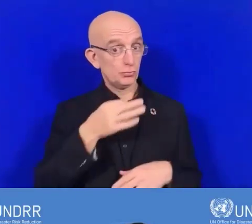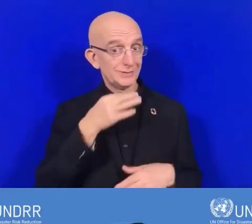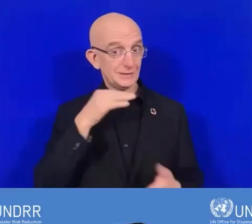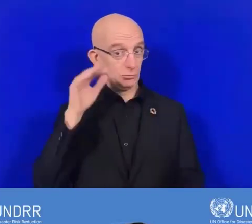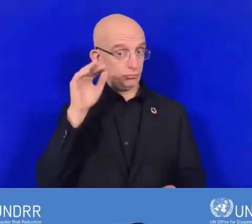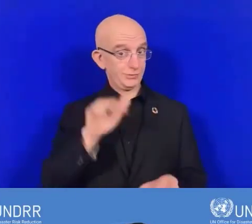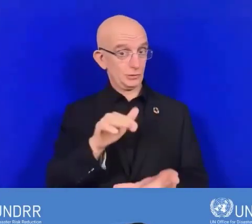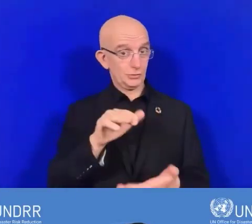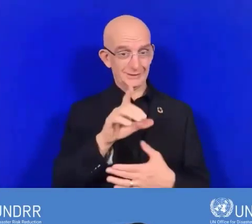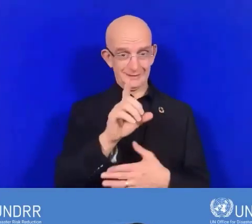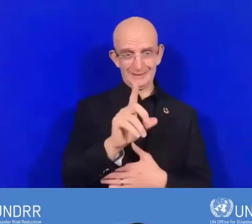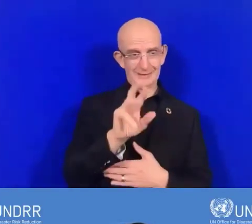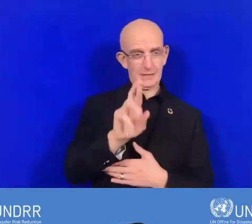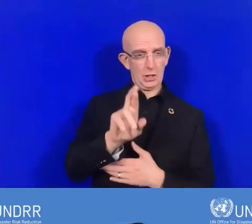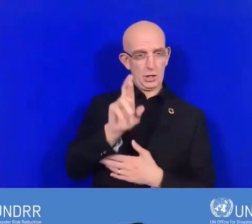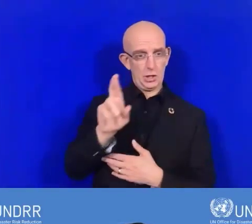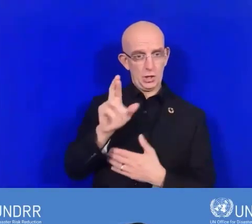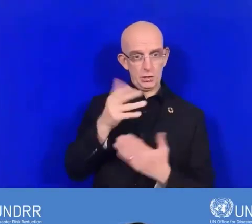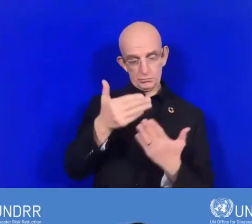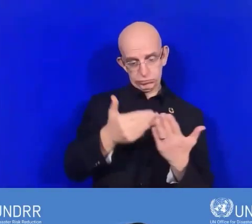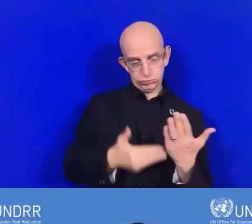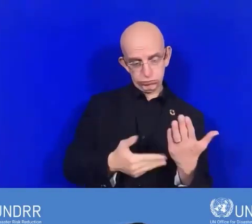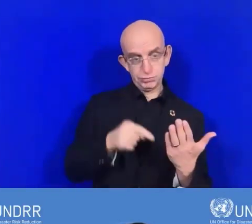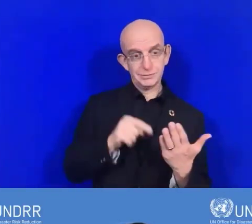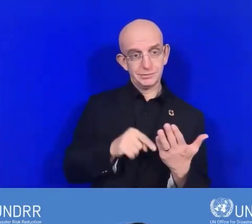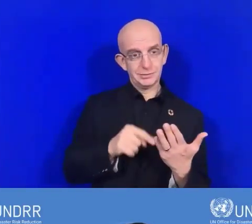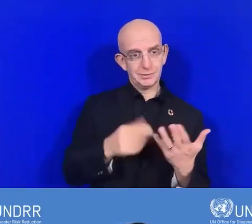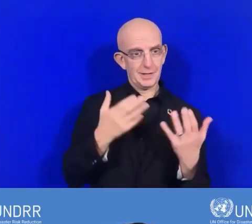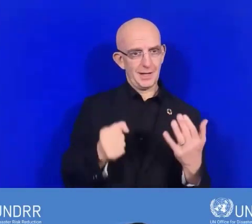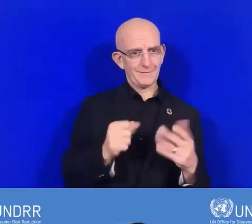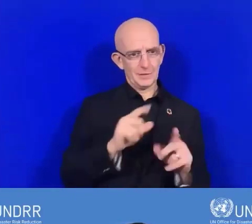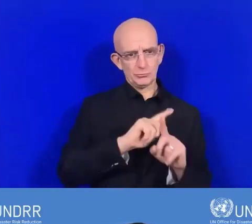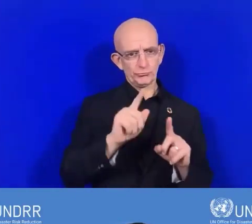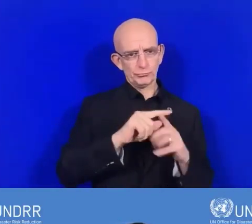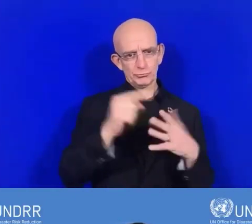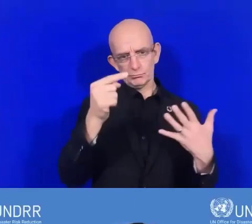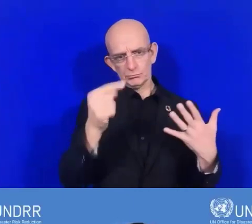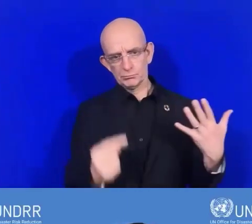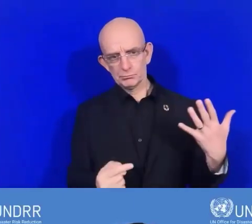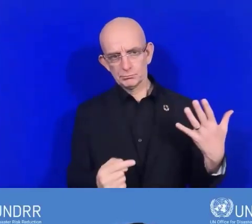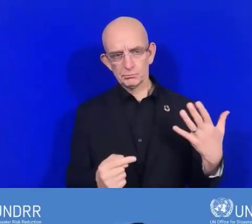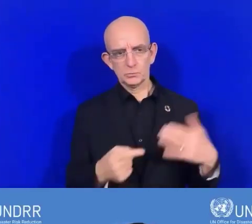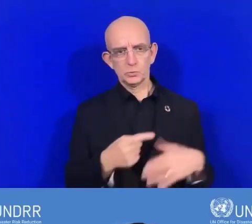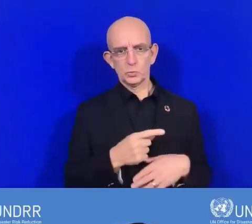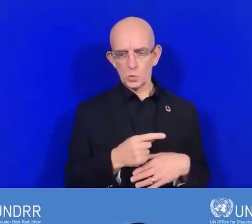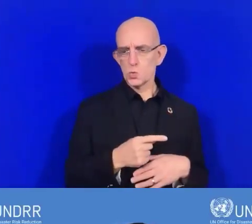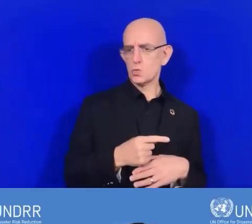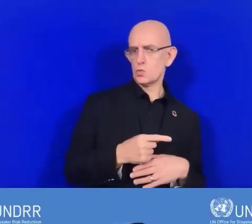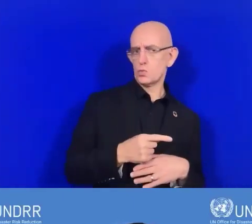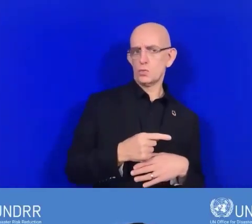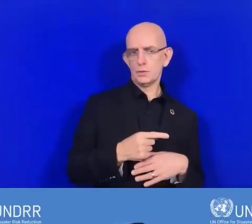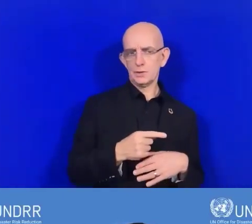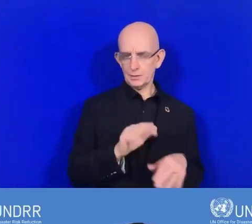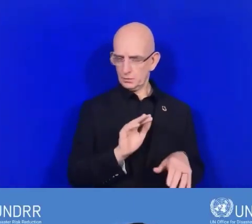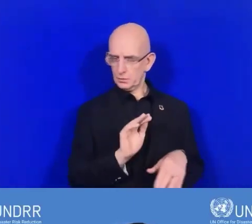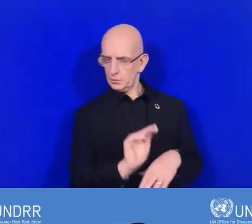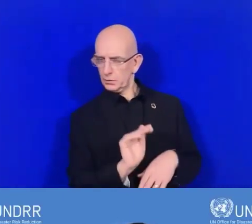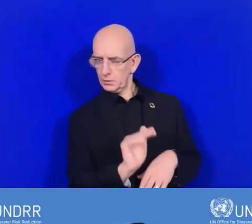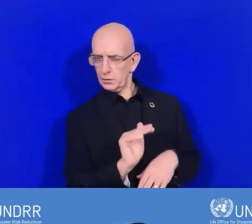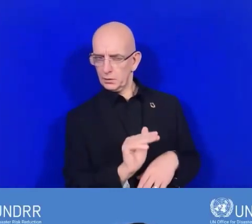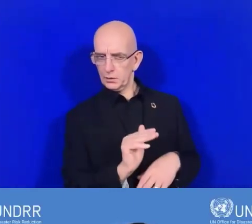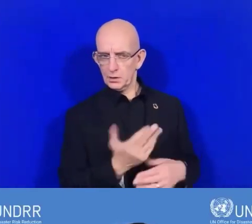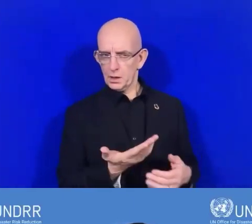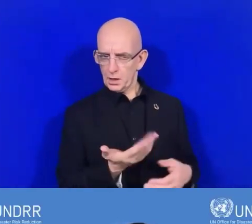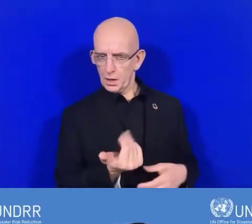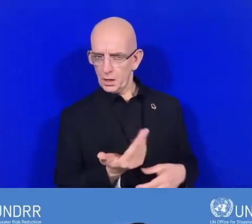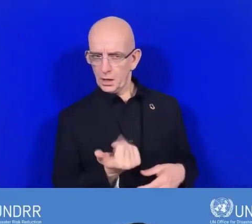'aspects. Il faudrait donc nous engager et inclure ce